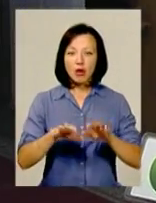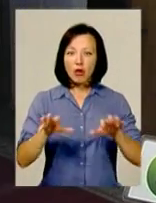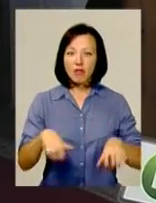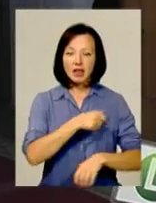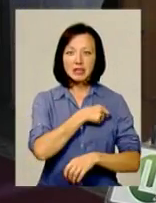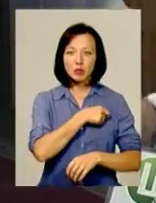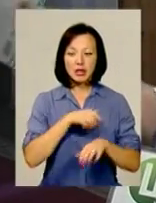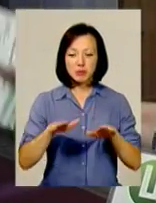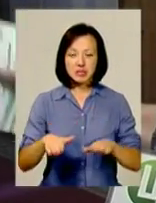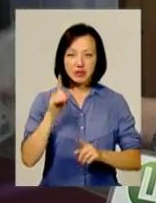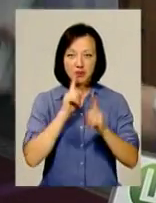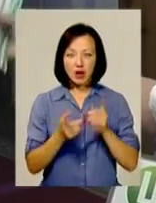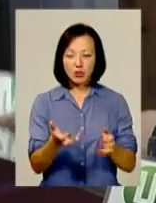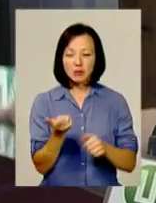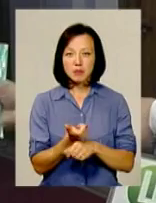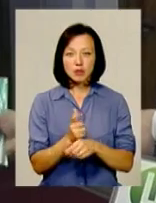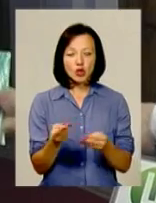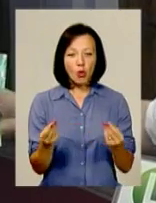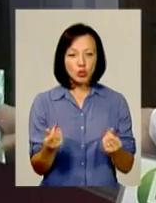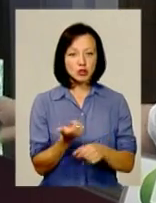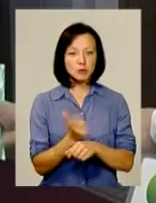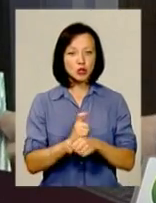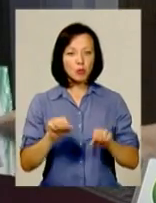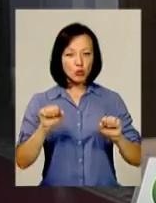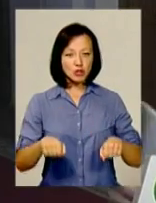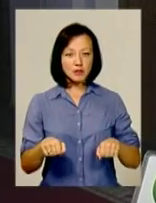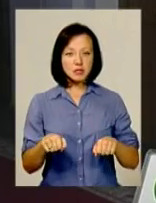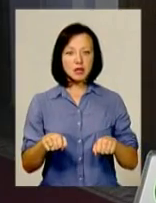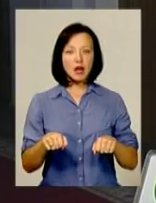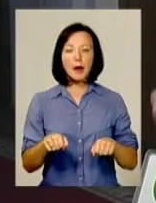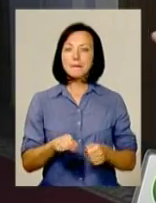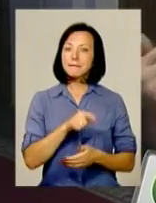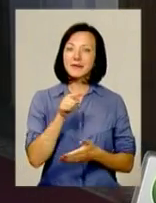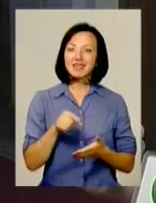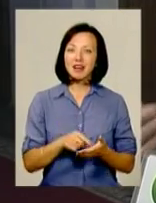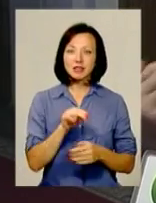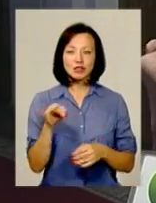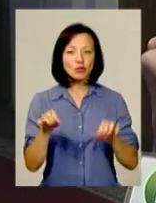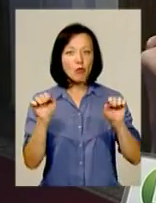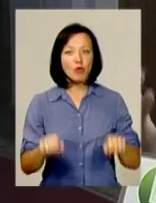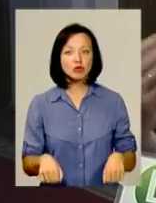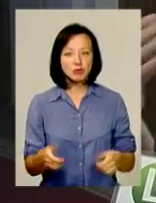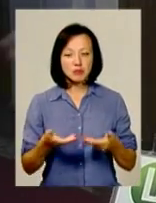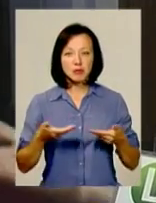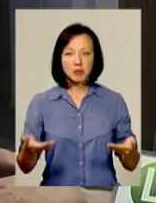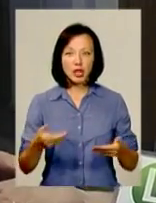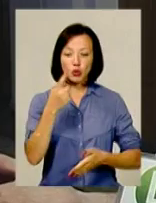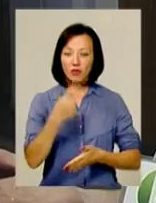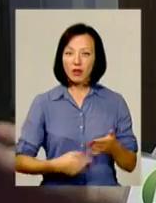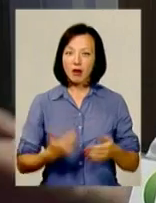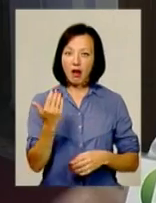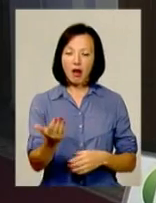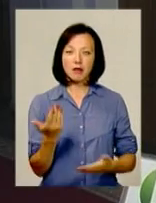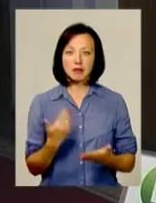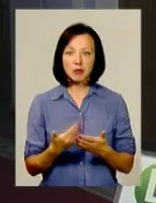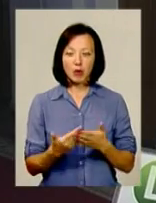місцевої ради отримали більший кошик, більшу можливість розпоряджатися на них. Питання, чи можемо ми огульно довіряти, наприклад,